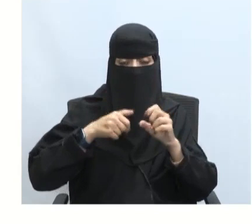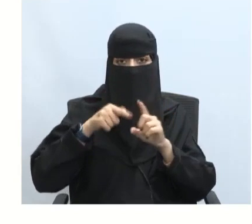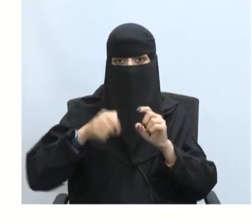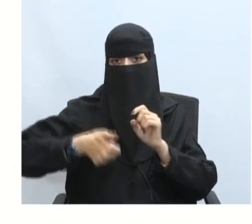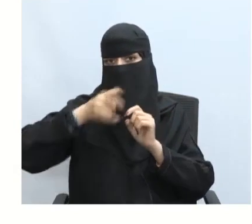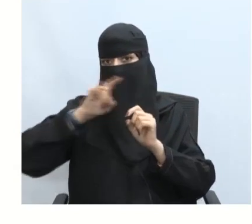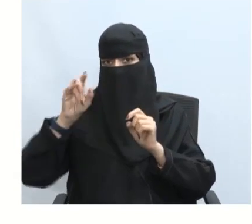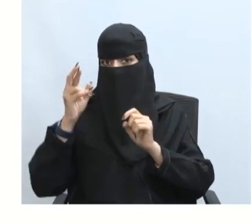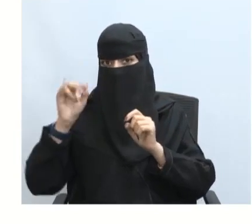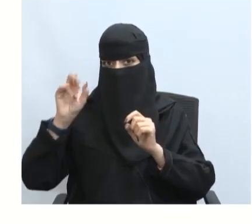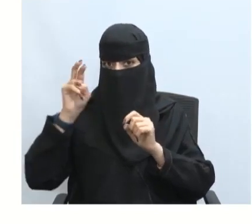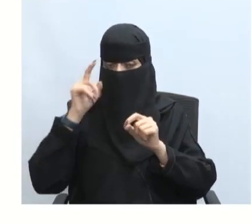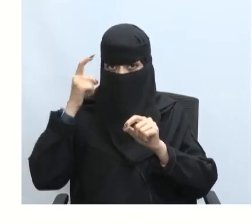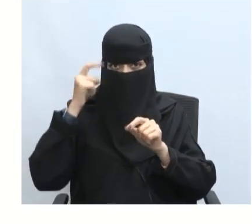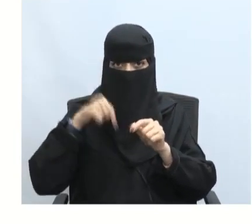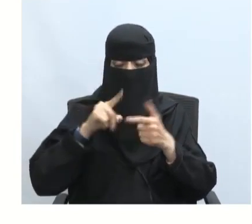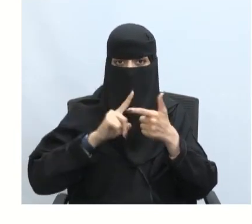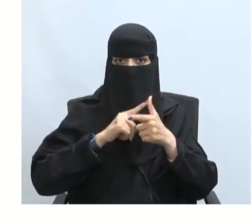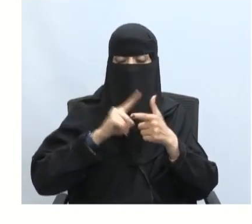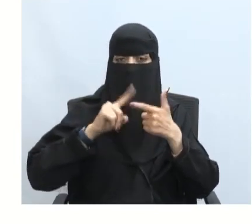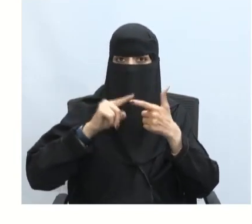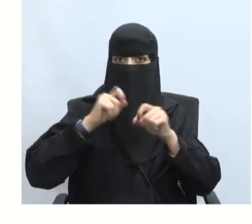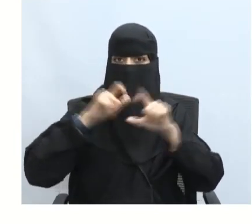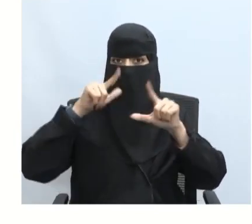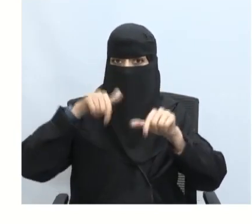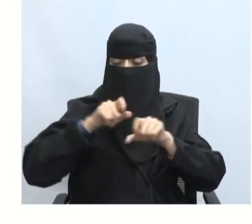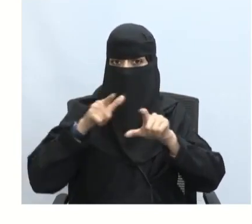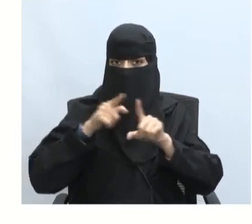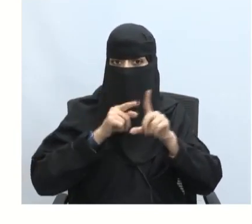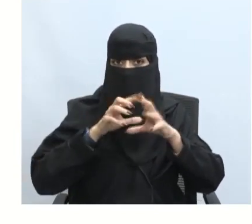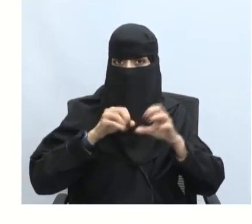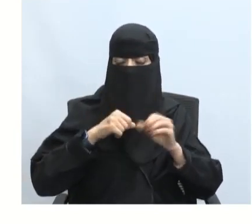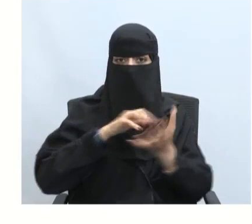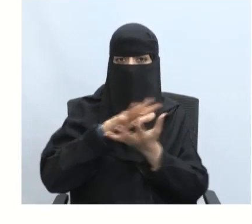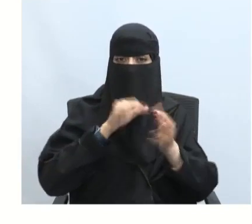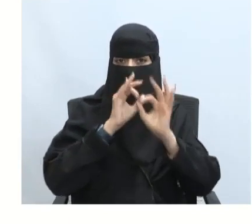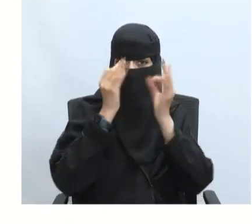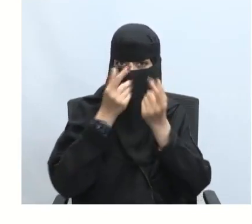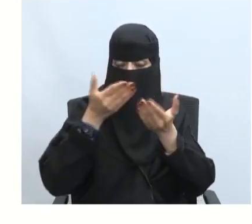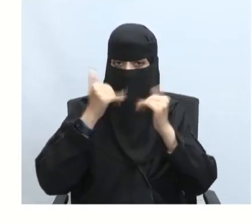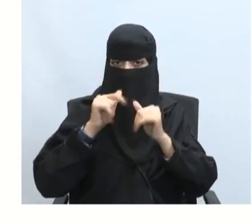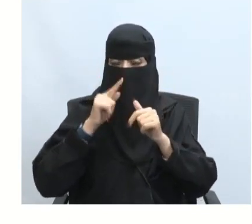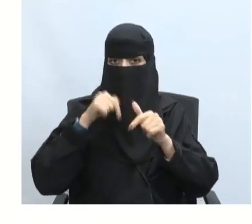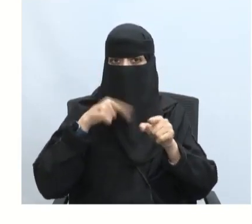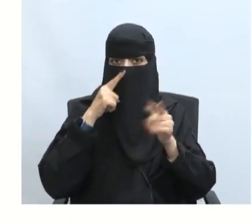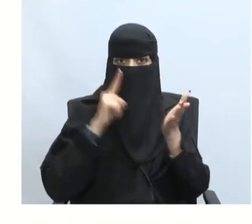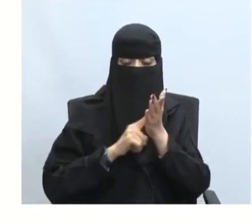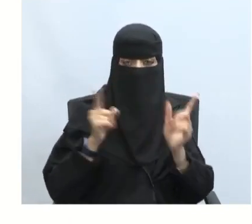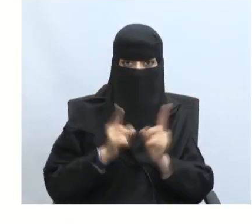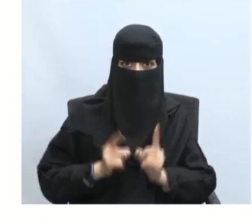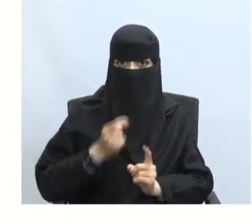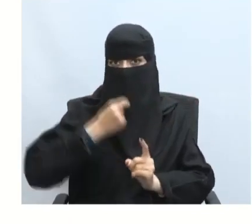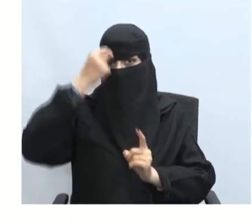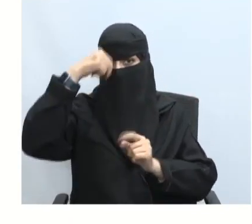ثاني هذه الأهداف أن أوضح مفهوم الأزمة الاجتماعية ثالثا أن أحدد صفات